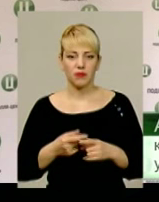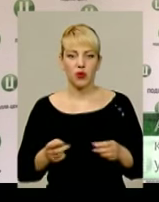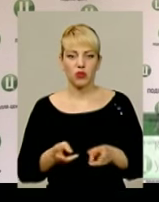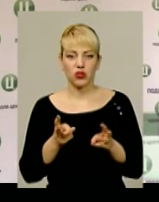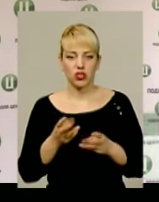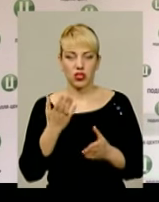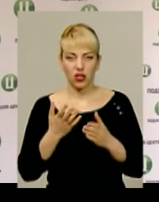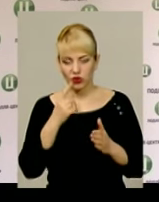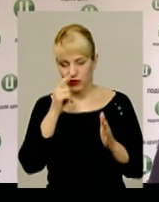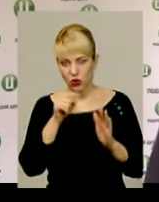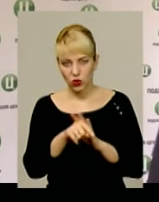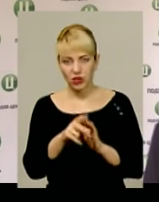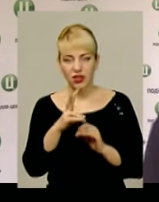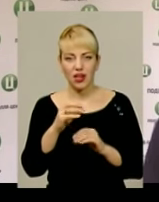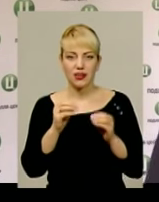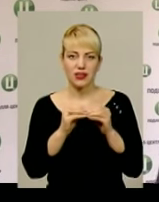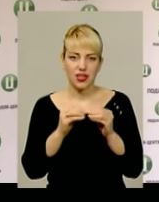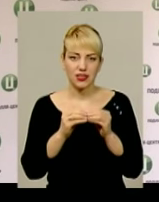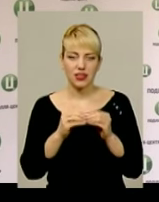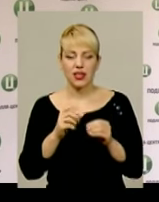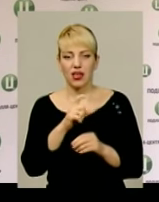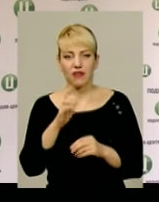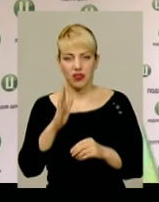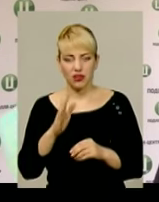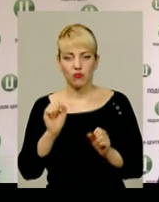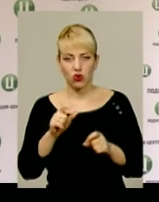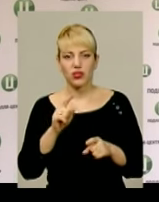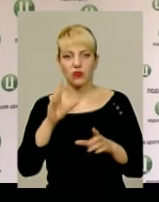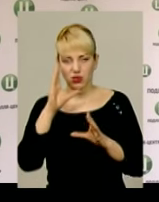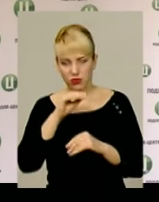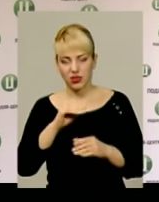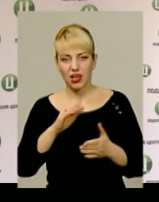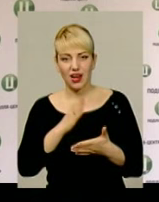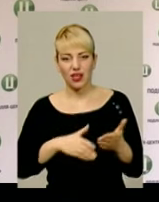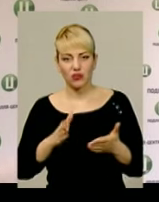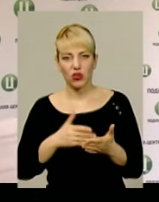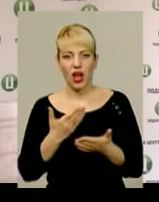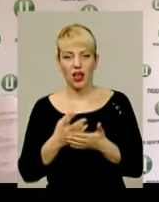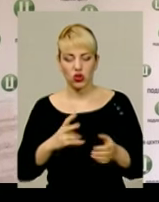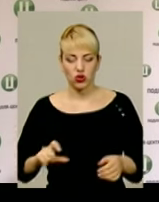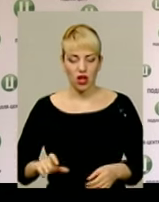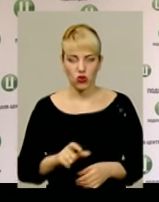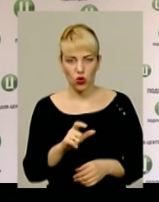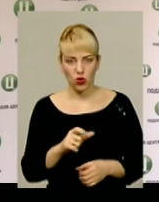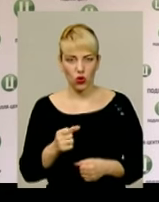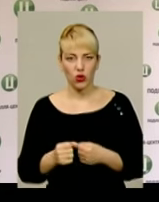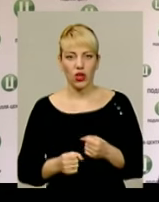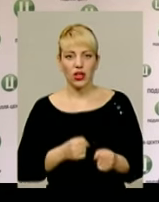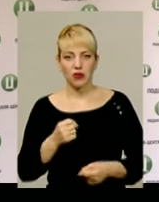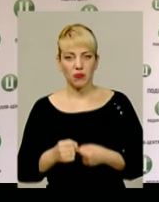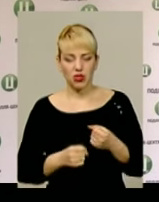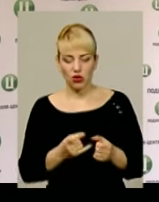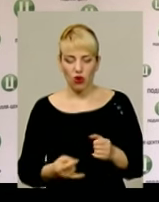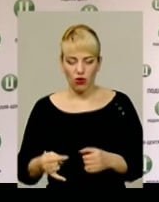пожежі на перших 5-10 хвилин, можна успішно її ліквідувати. Якщо на ту саму дорогу потратити, саме об'їжджаючи ці